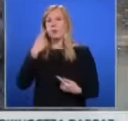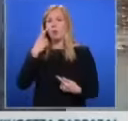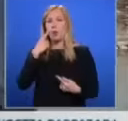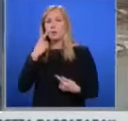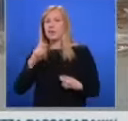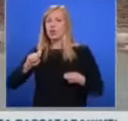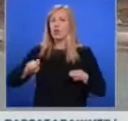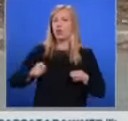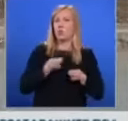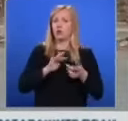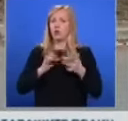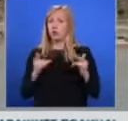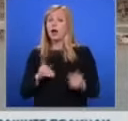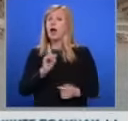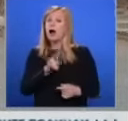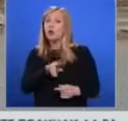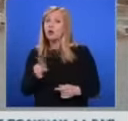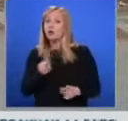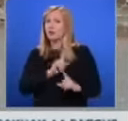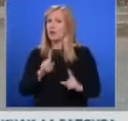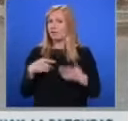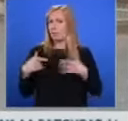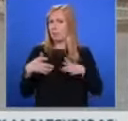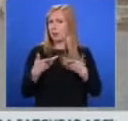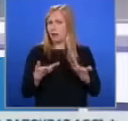Родителите не бива да пренебрегват тези сигнали.